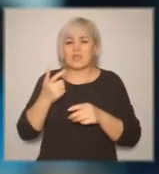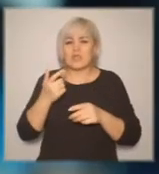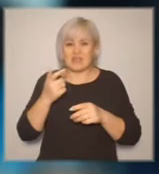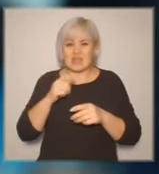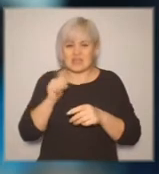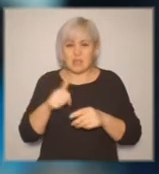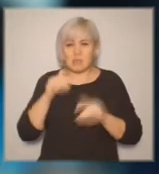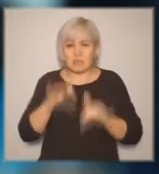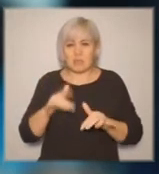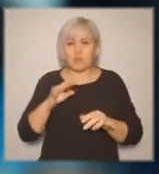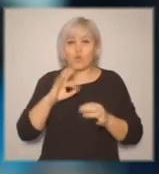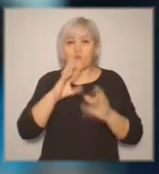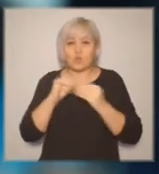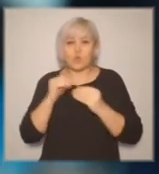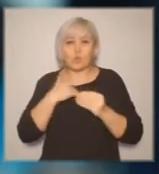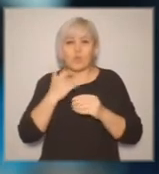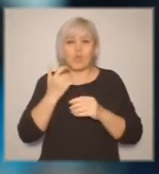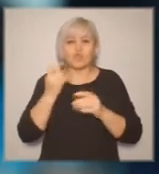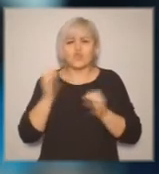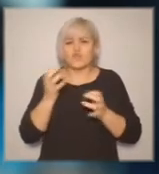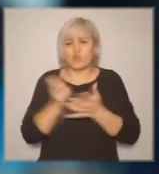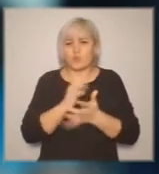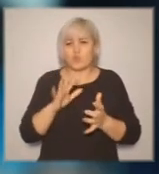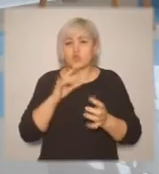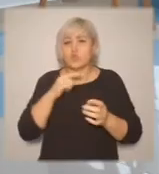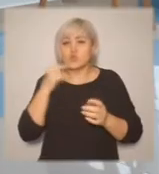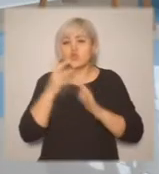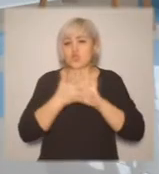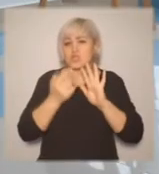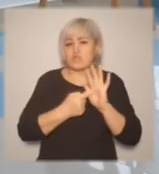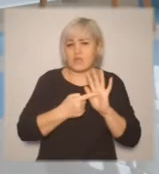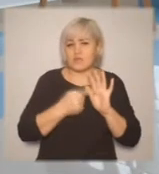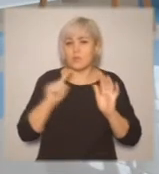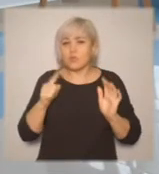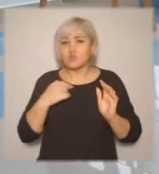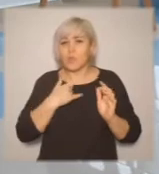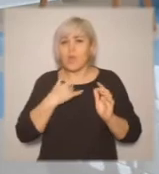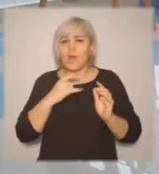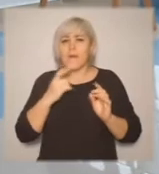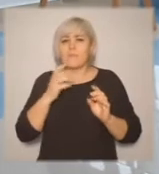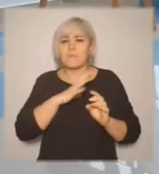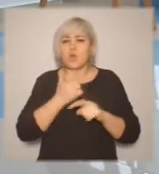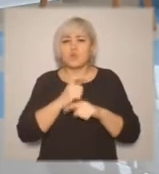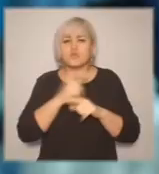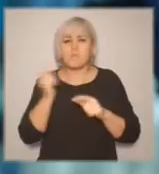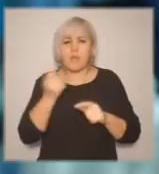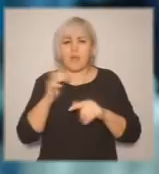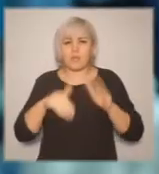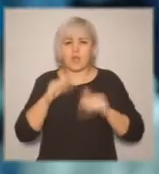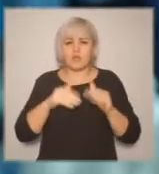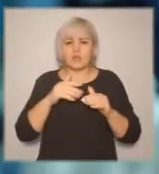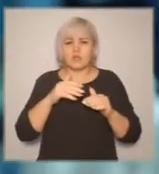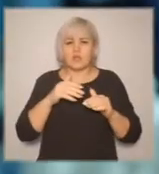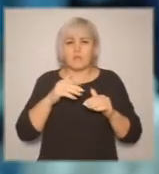очень мало практики и было мало знакомых глухих людей. И пока я долго думала, чем же дальше заняться, мой